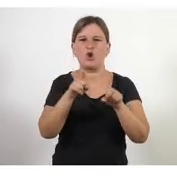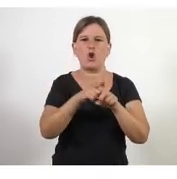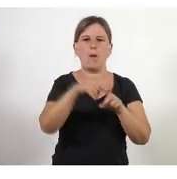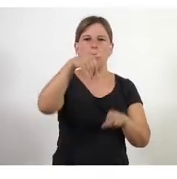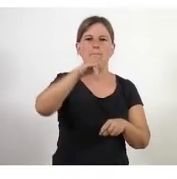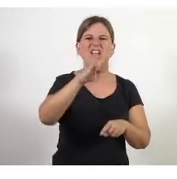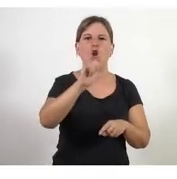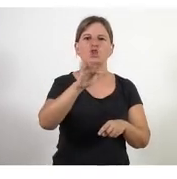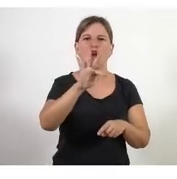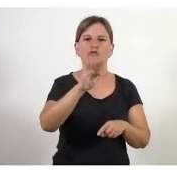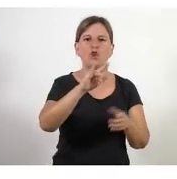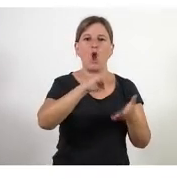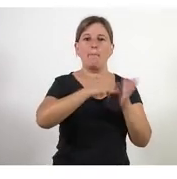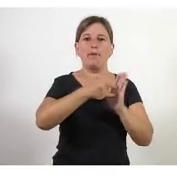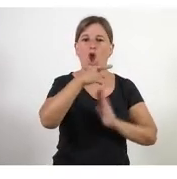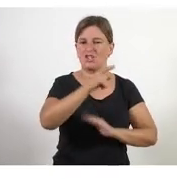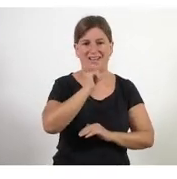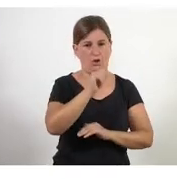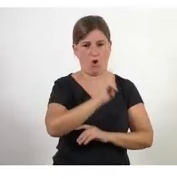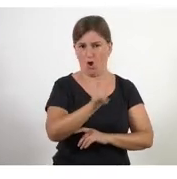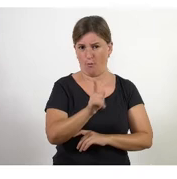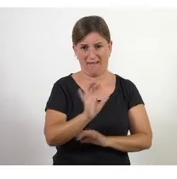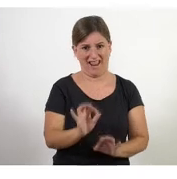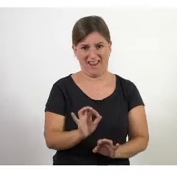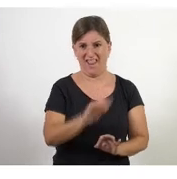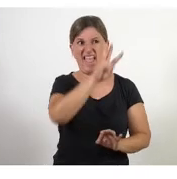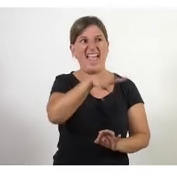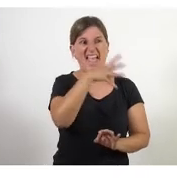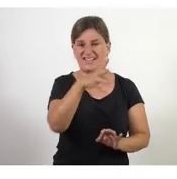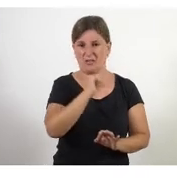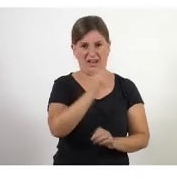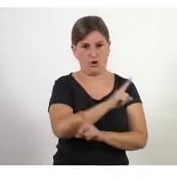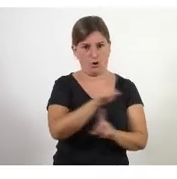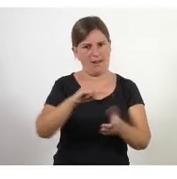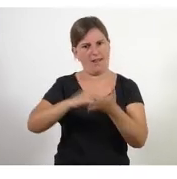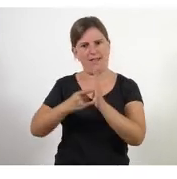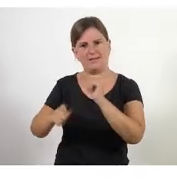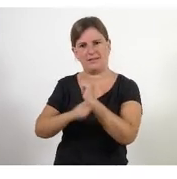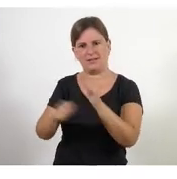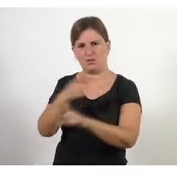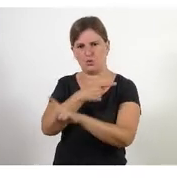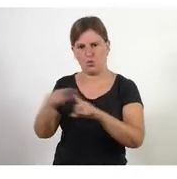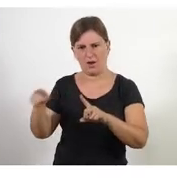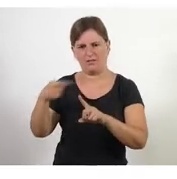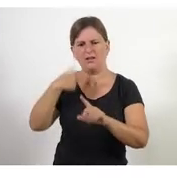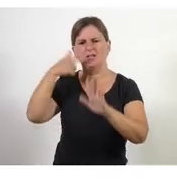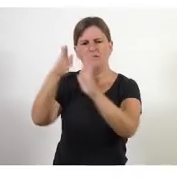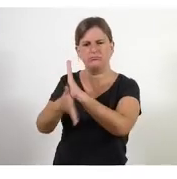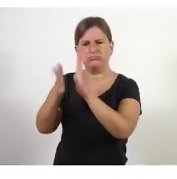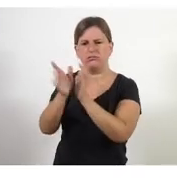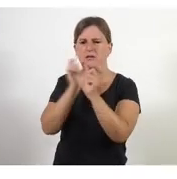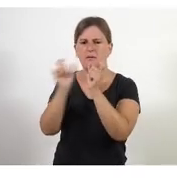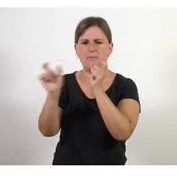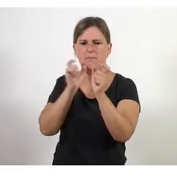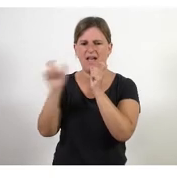serveix l'Excel les estratègies que s'utilitzen són unes altres i aquí començo a introduir-vos paraules que